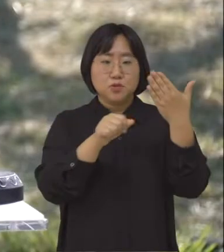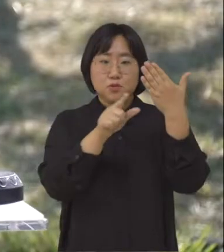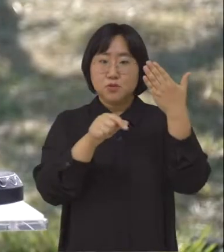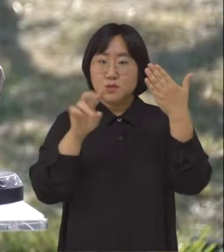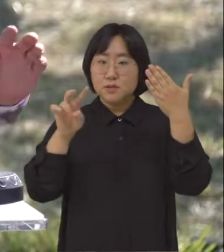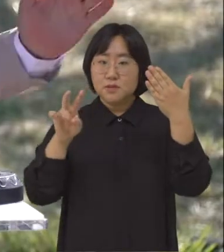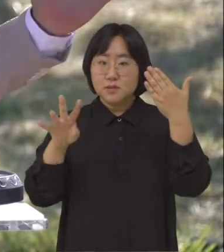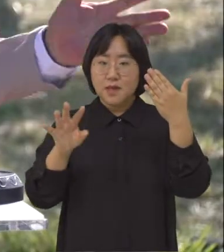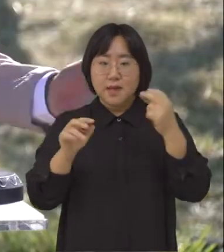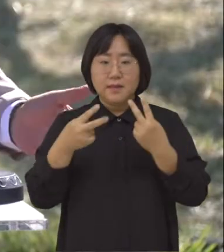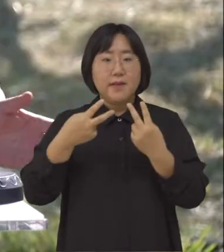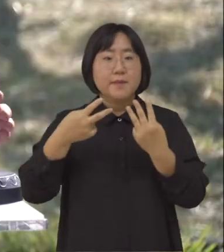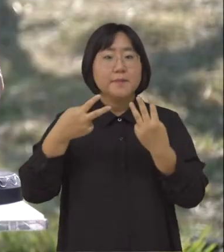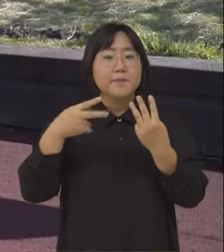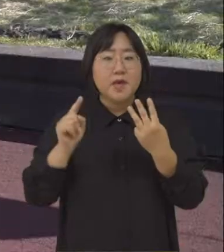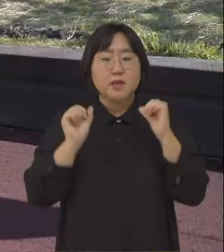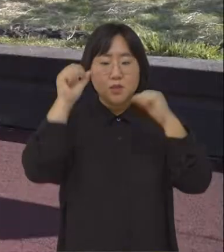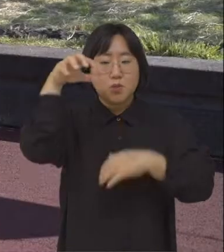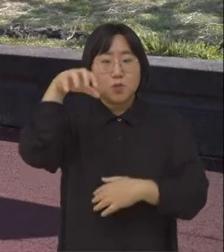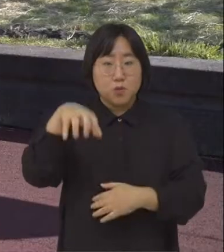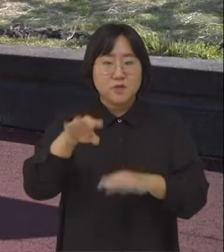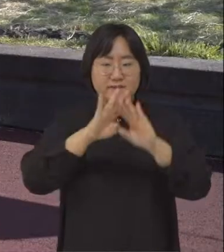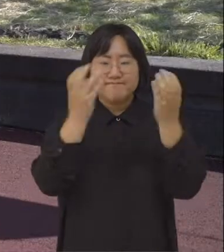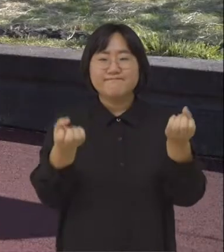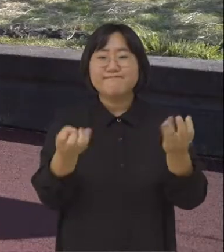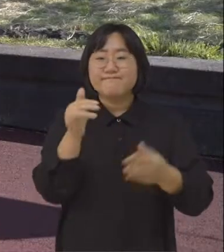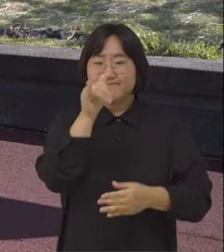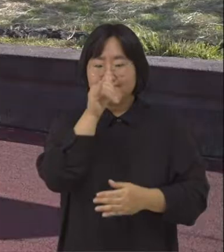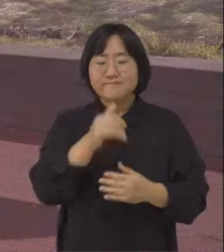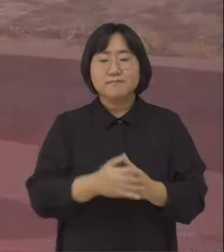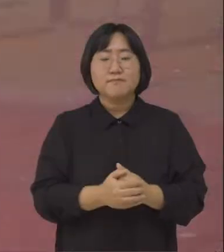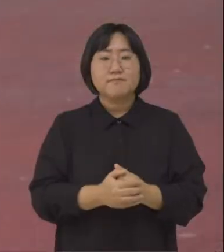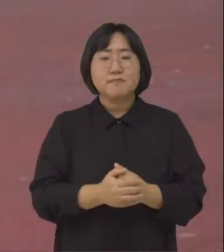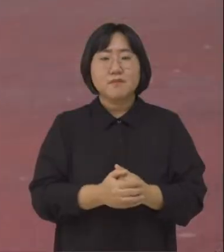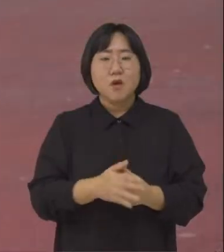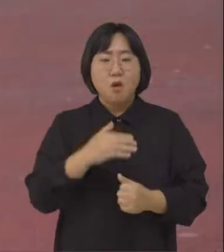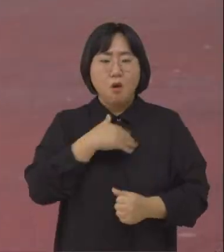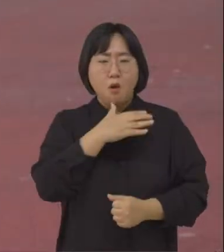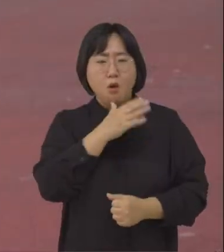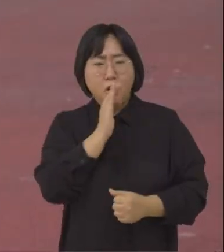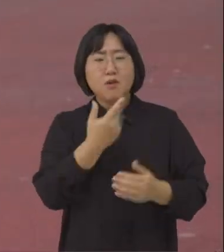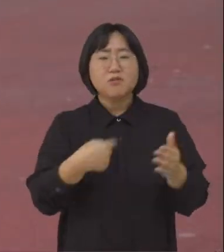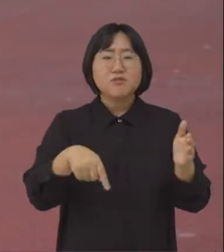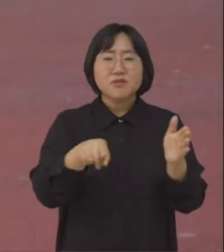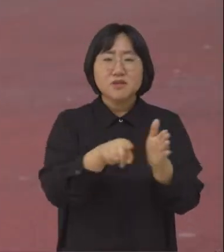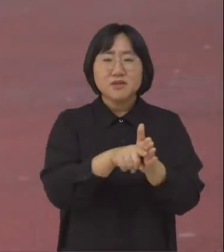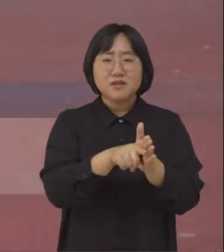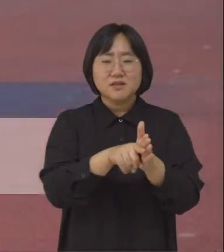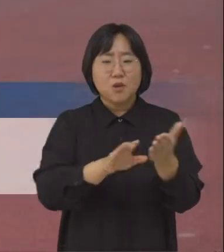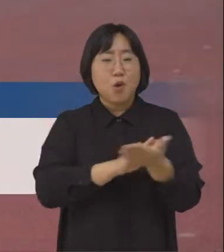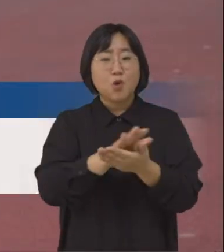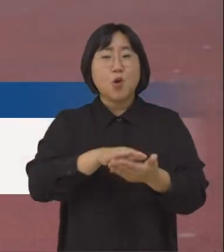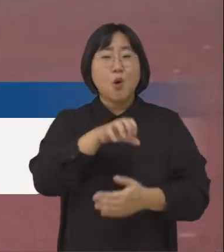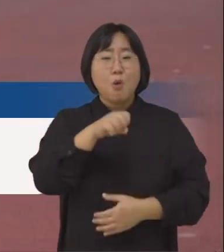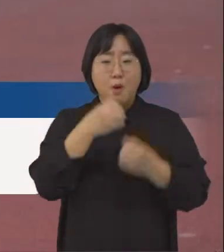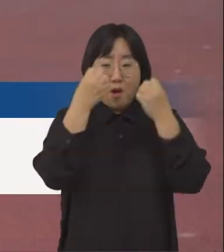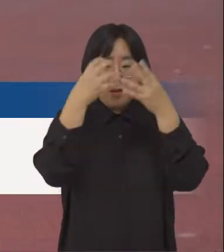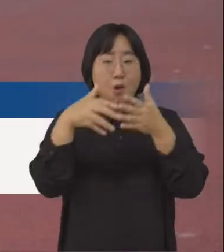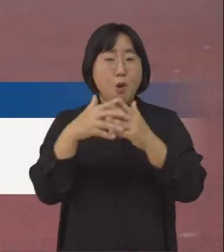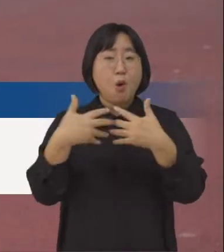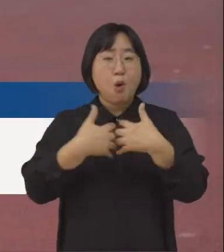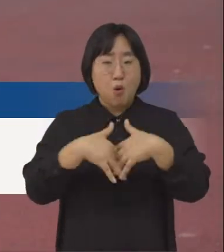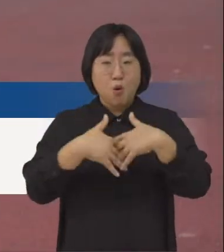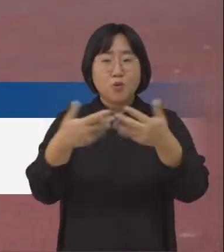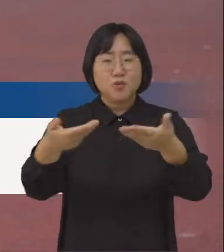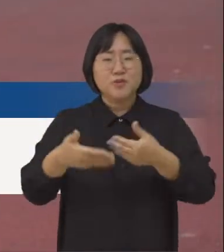삼다체육공원에서 개장식을 가졌습니다. 특히 우리 노인들 위해서 이런 좋은 놀파 신행기구를 주셔서 너무너무